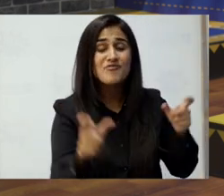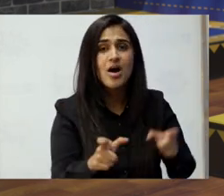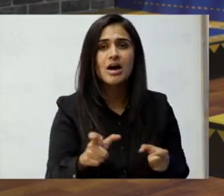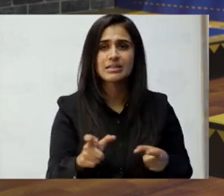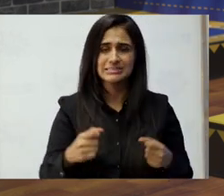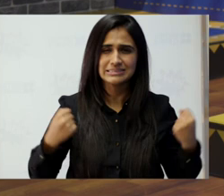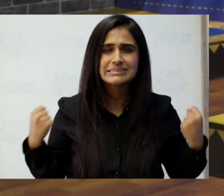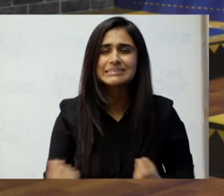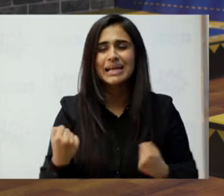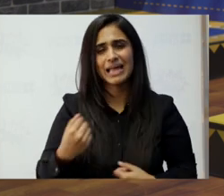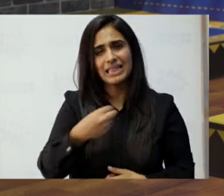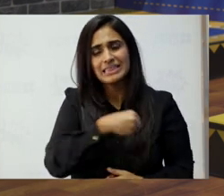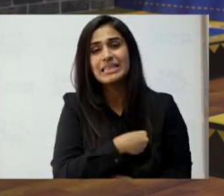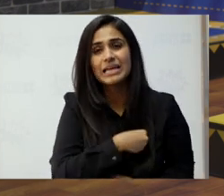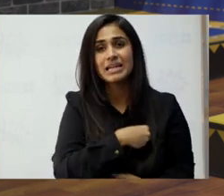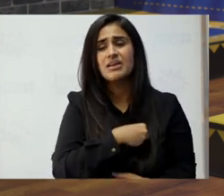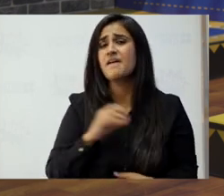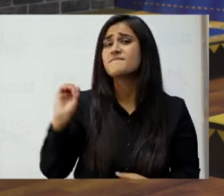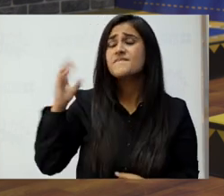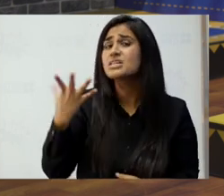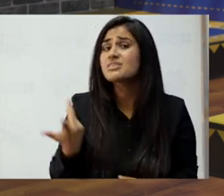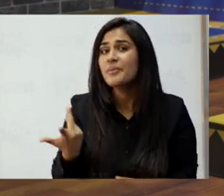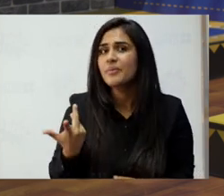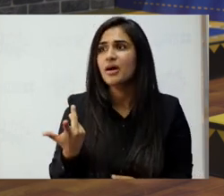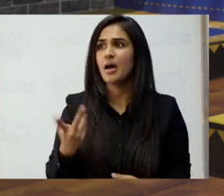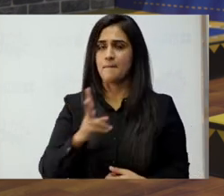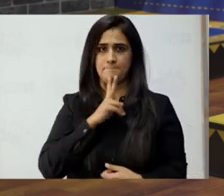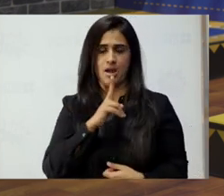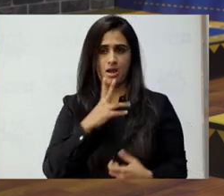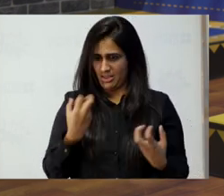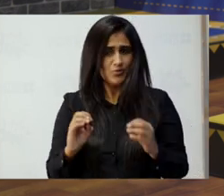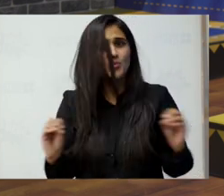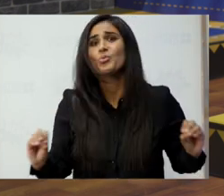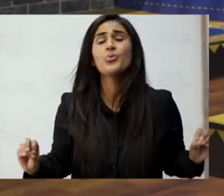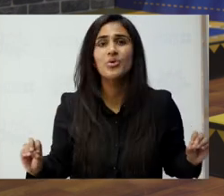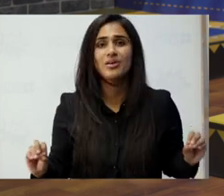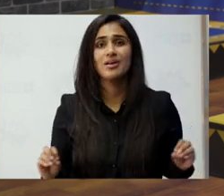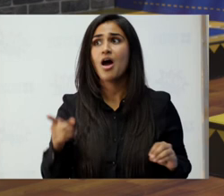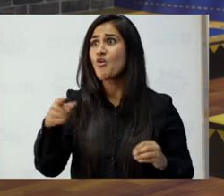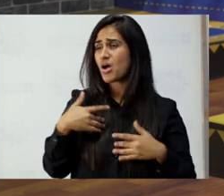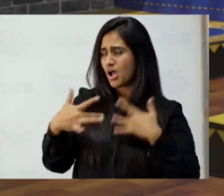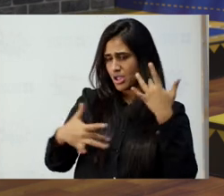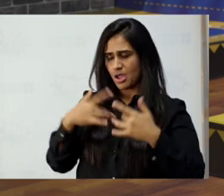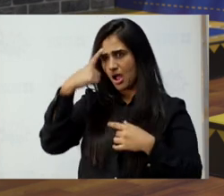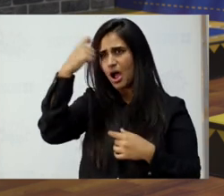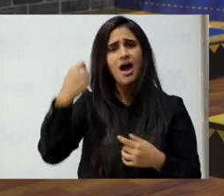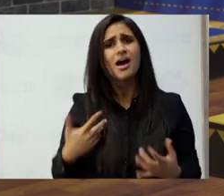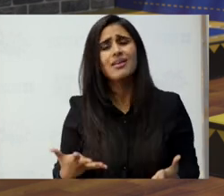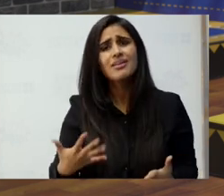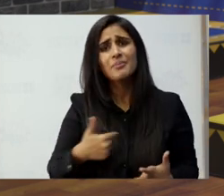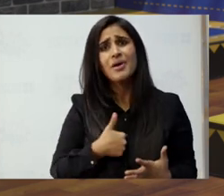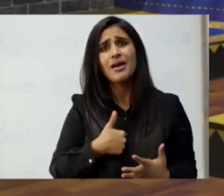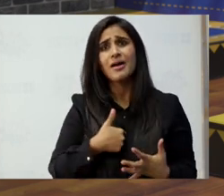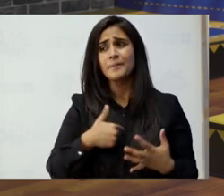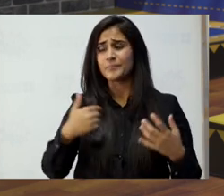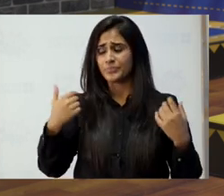جو شدید تکلیف میں مقتلہ ہیں کیونکہ ان کے پاس بات کرنے کے لئے کوئی نہیں ہے اور انہیں اس بات کا بھی یقین نہیں